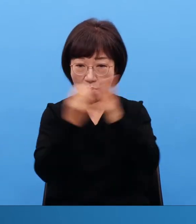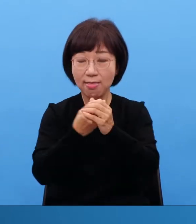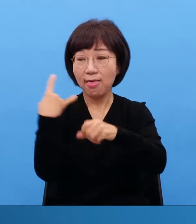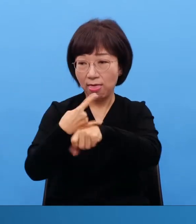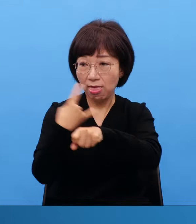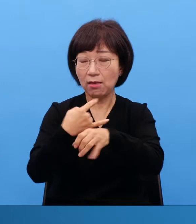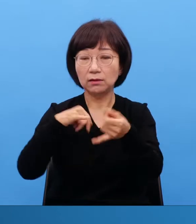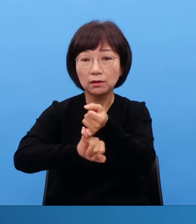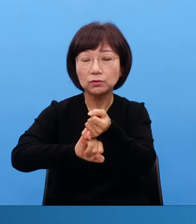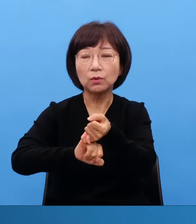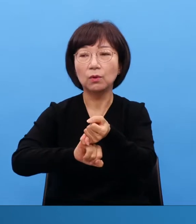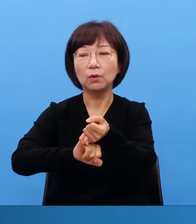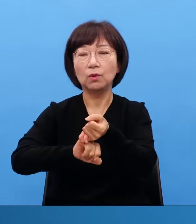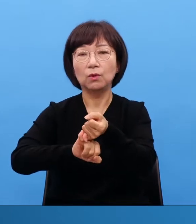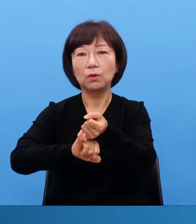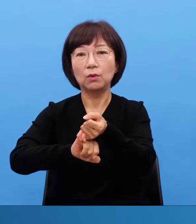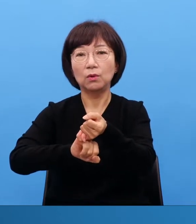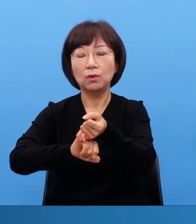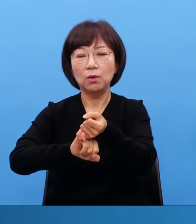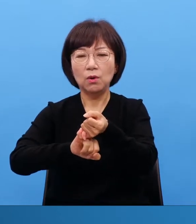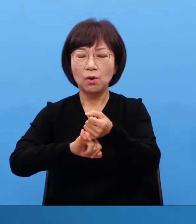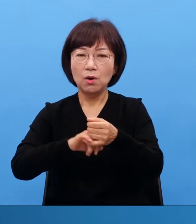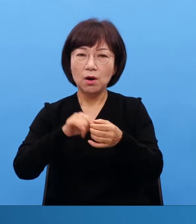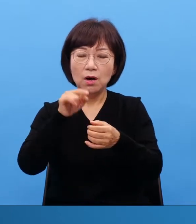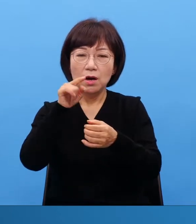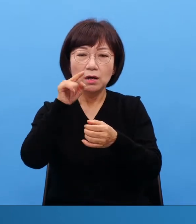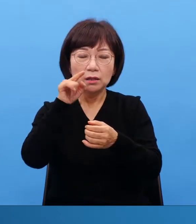이래가지고 문화를 완전히 바꿔버려요